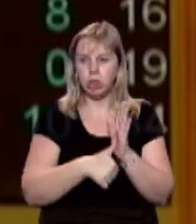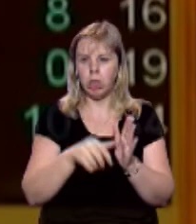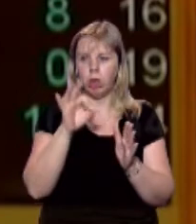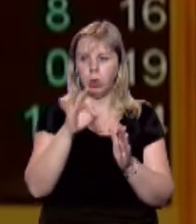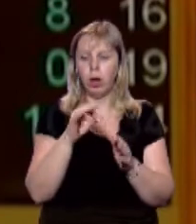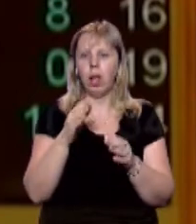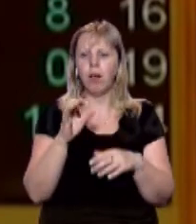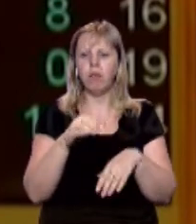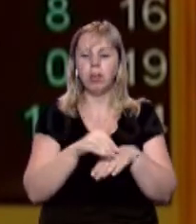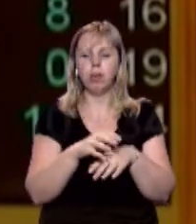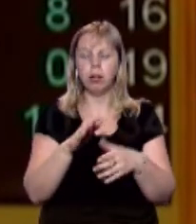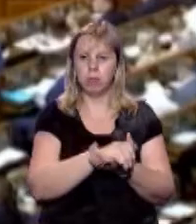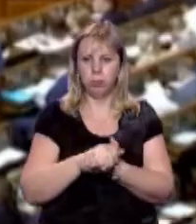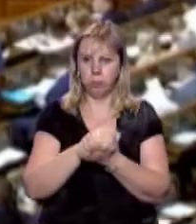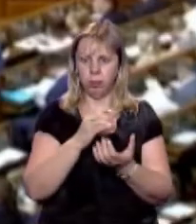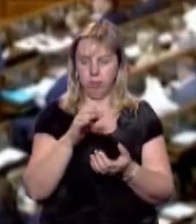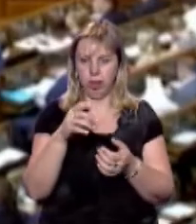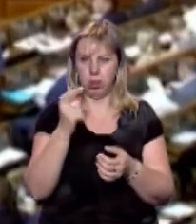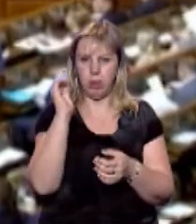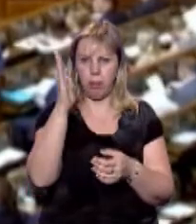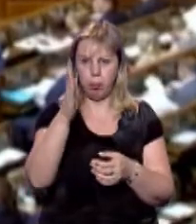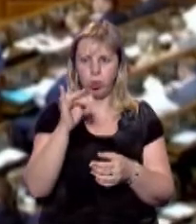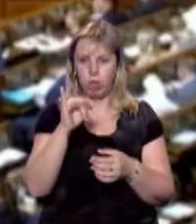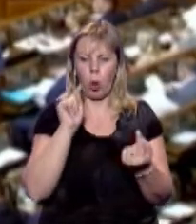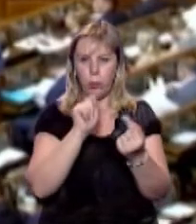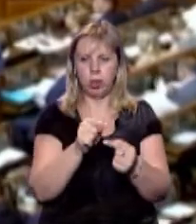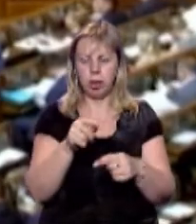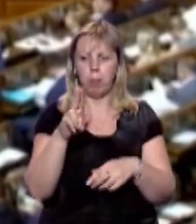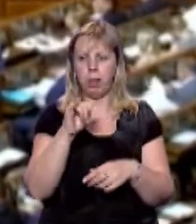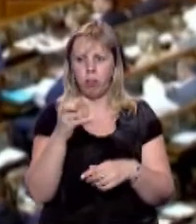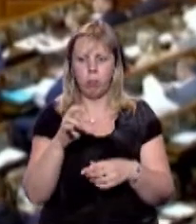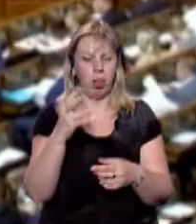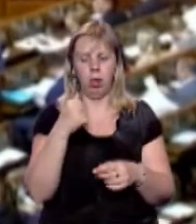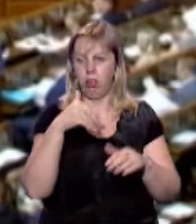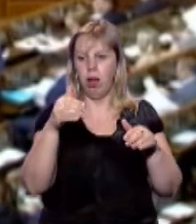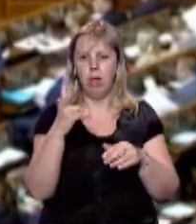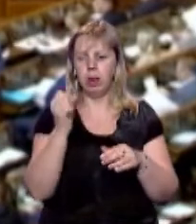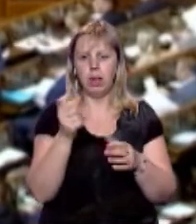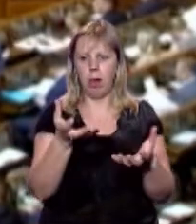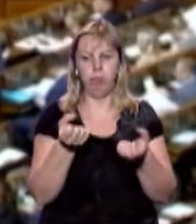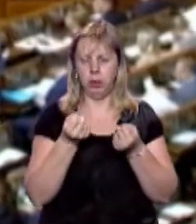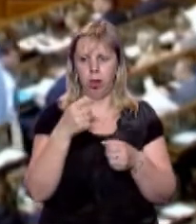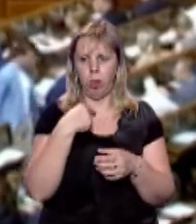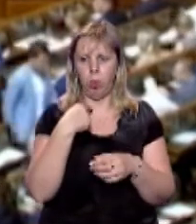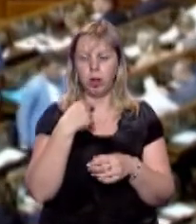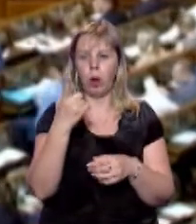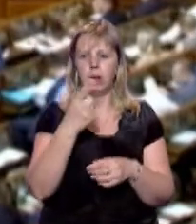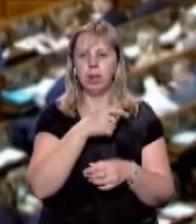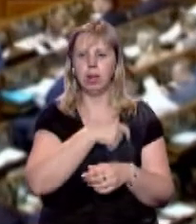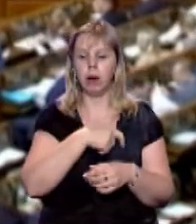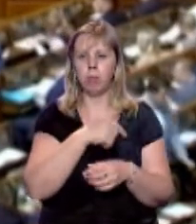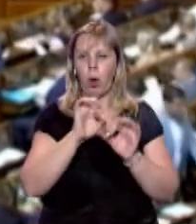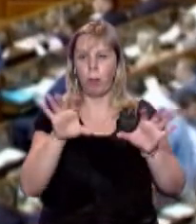Від партії «Європейська Солідарність» групи «За майбутнє» та «Опозиційна платформа за життя» не підтримали законопроєкт. Один із нардепів Ілля